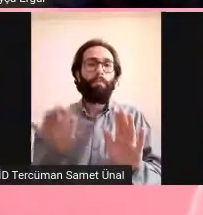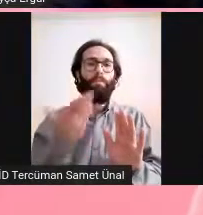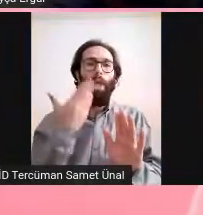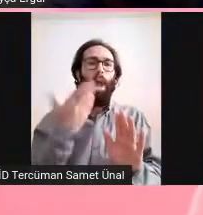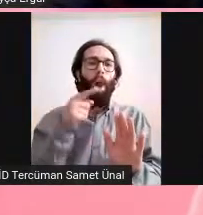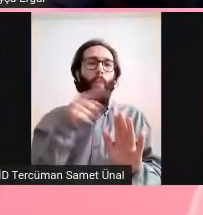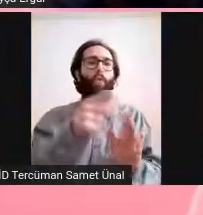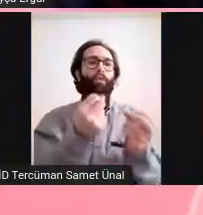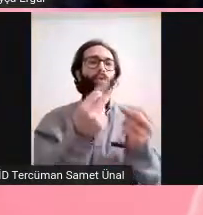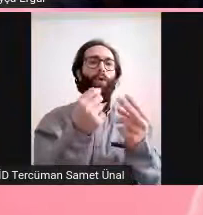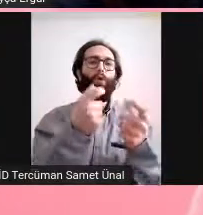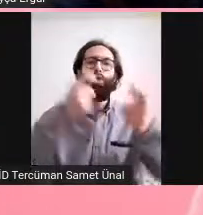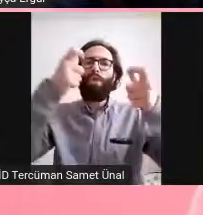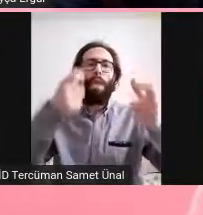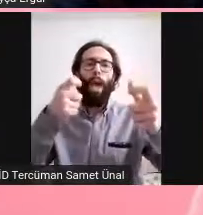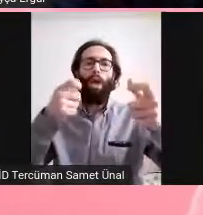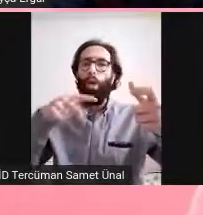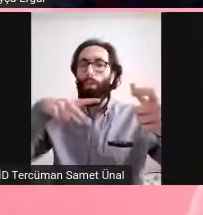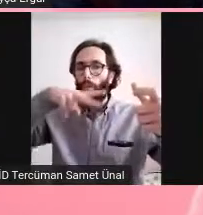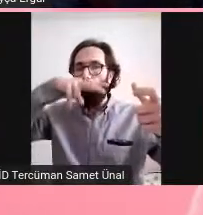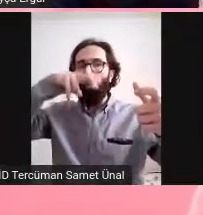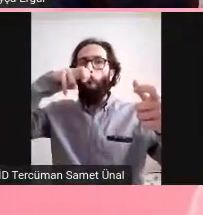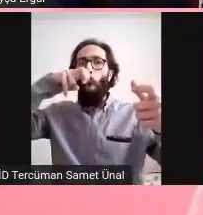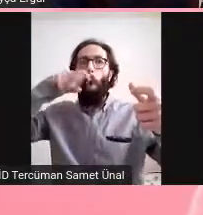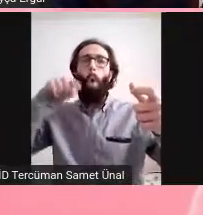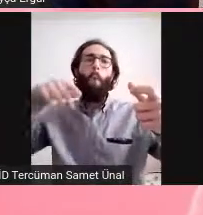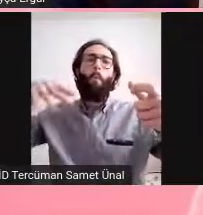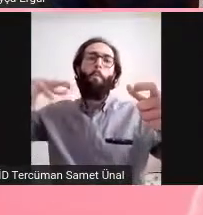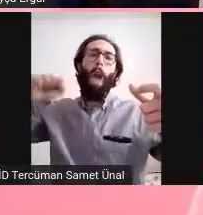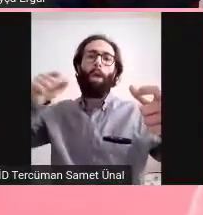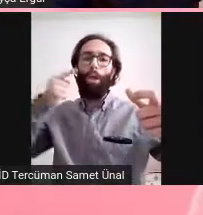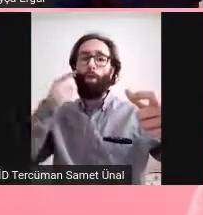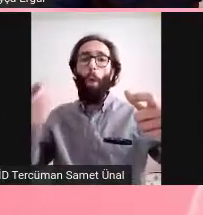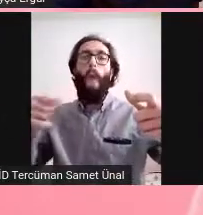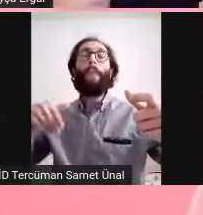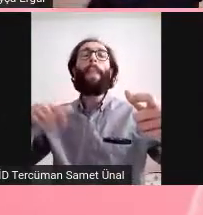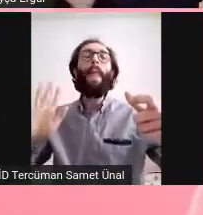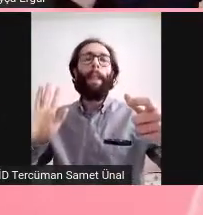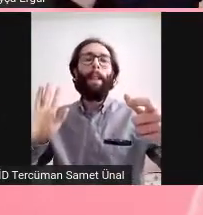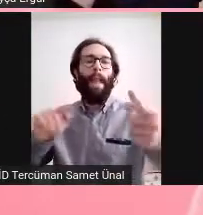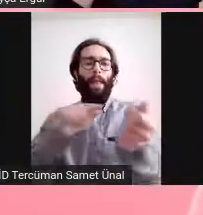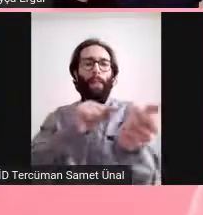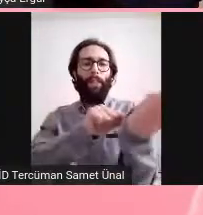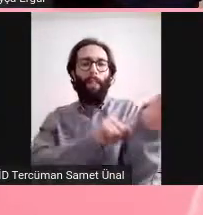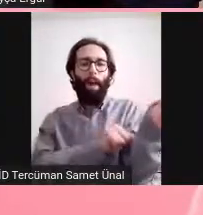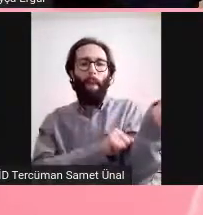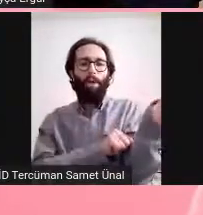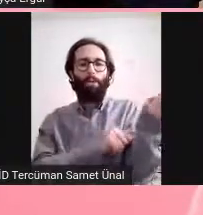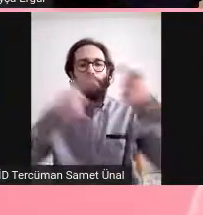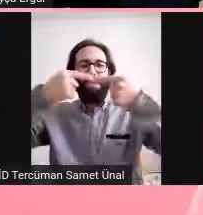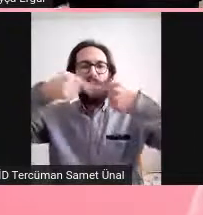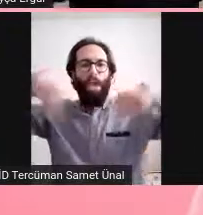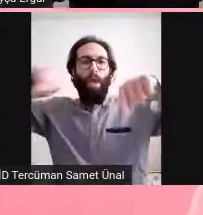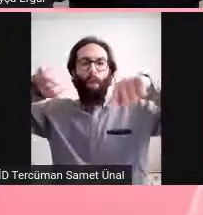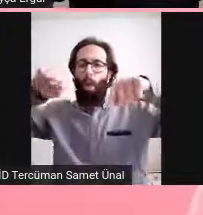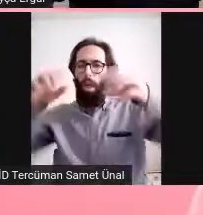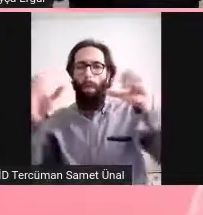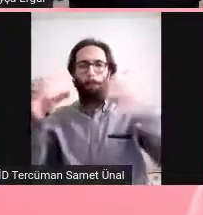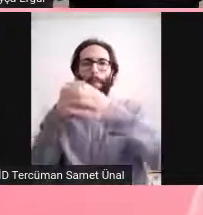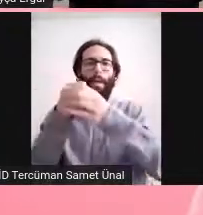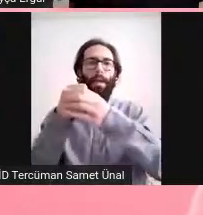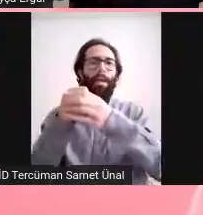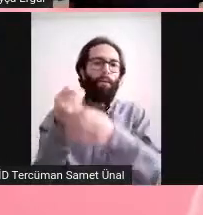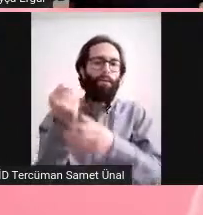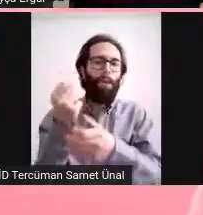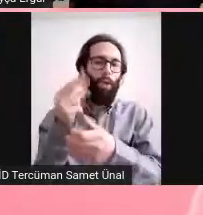damarların çevresinde bulmuşlar. Olfaktörü balt şöyle bir yer. Şu burun şöyle. Şunun arka